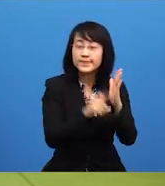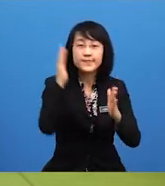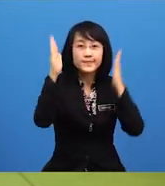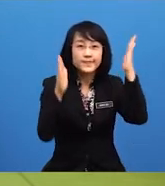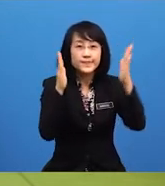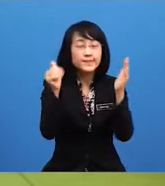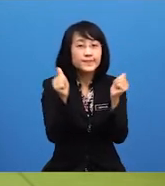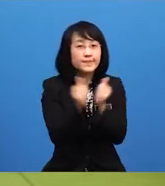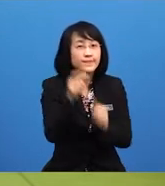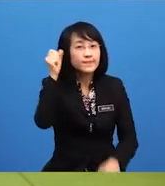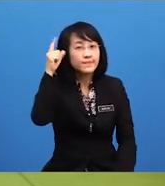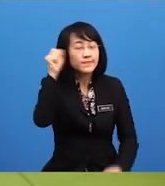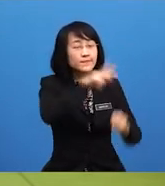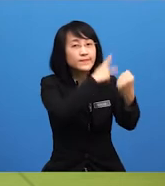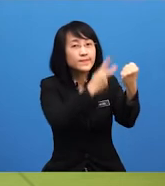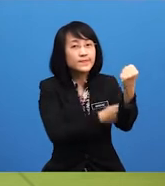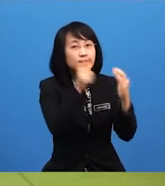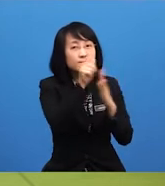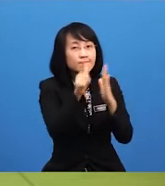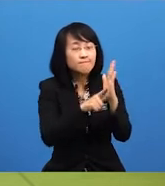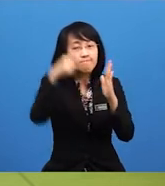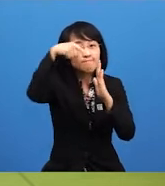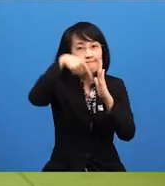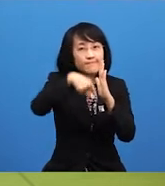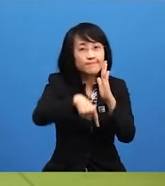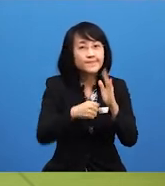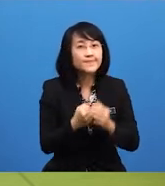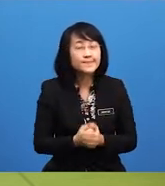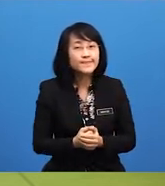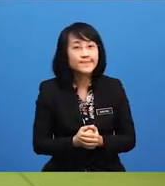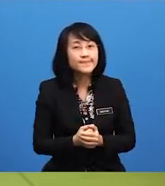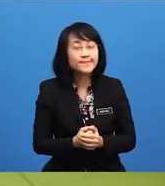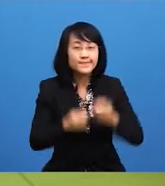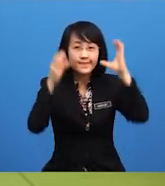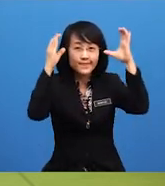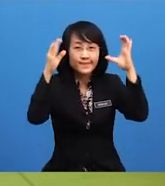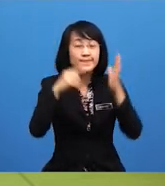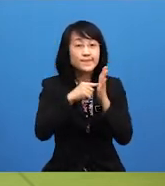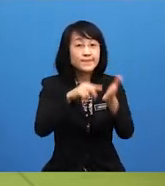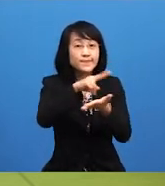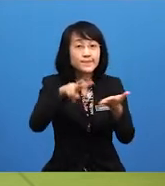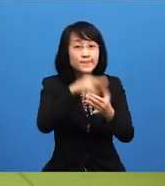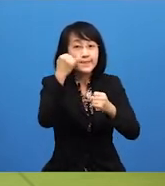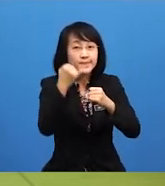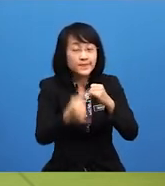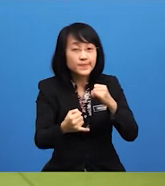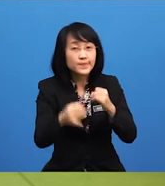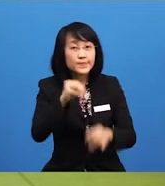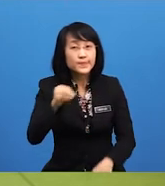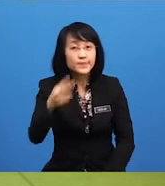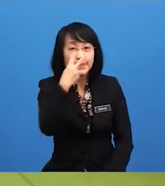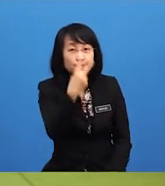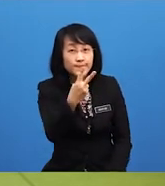memahami kuasa perlembagaan secara terperinci di sini cikgu selitkan video terakhir untuk tatapan murid-murid